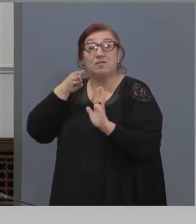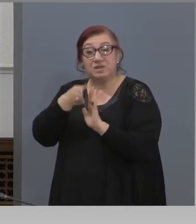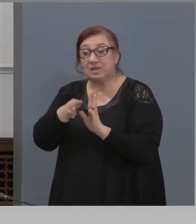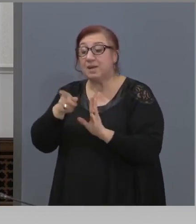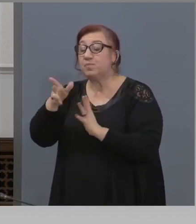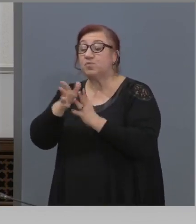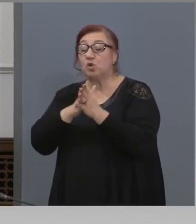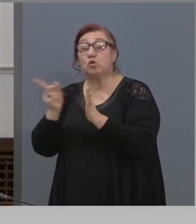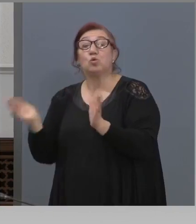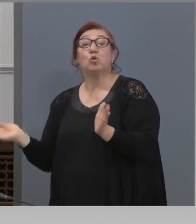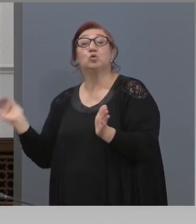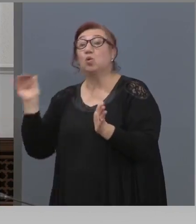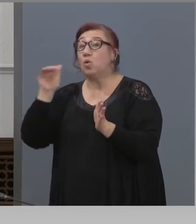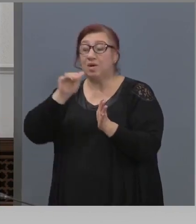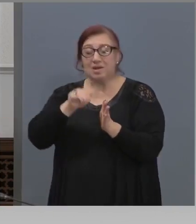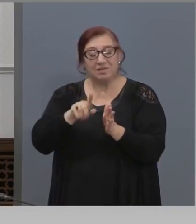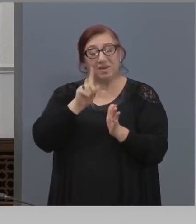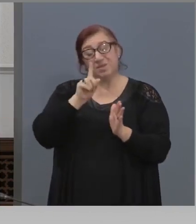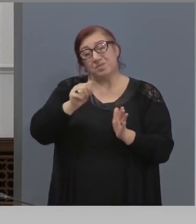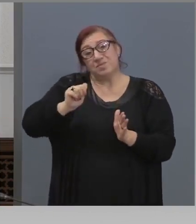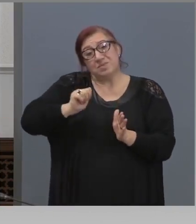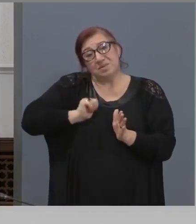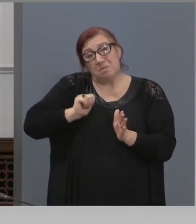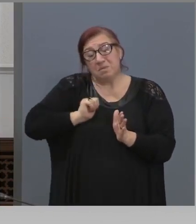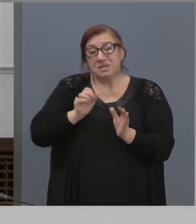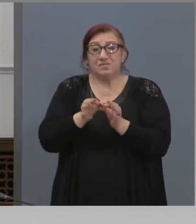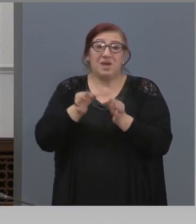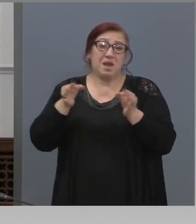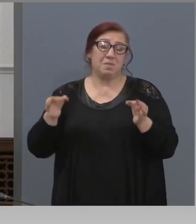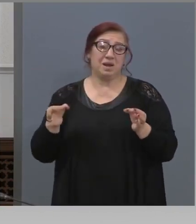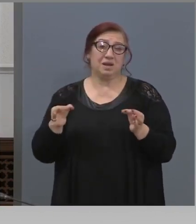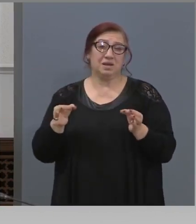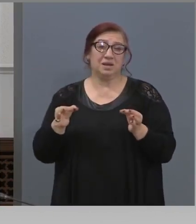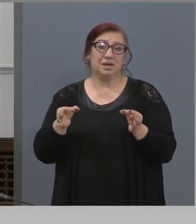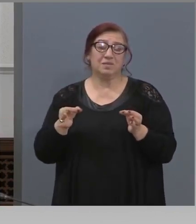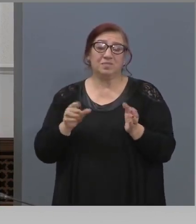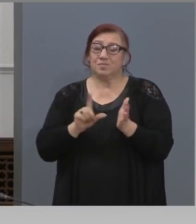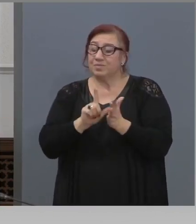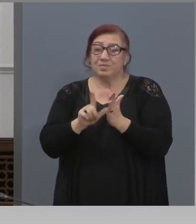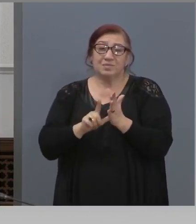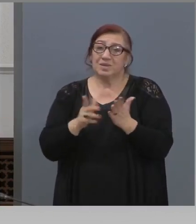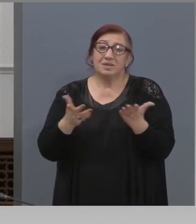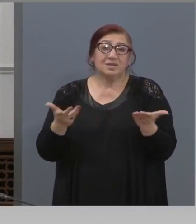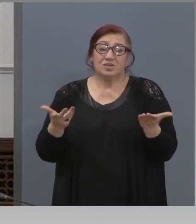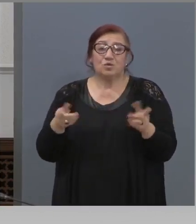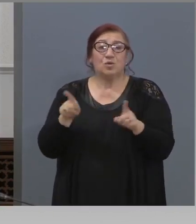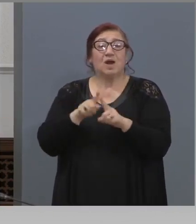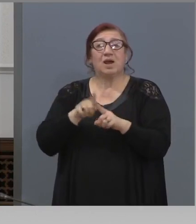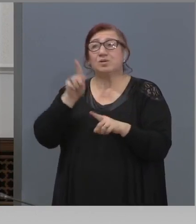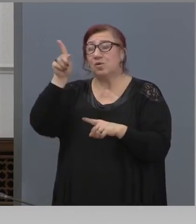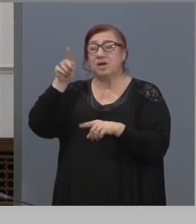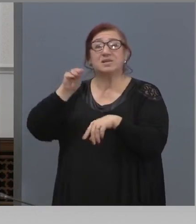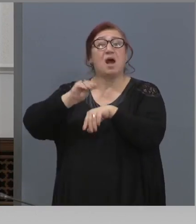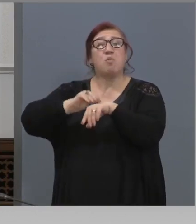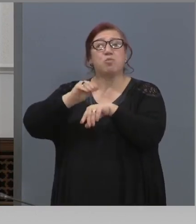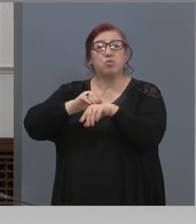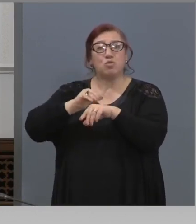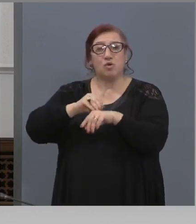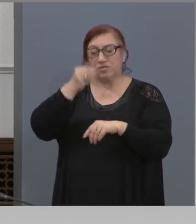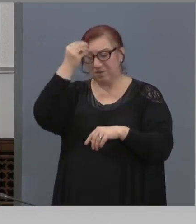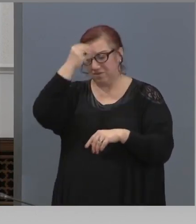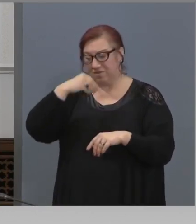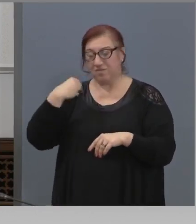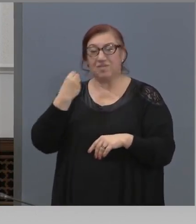спазват всичките тези мерки, защото, както каза плодийския владик Николай, много го